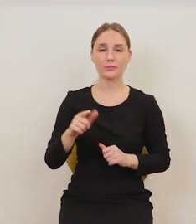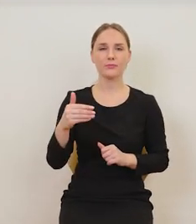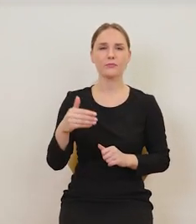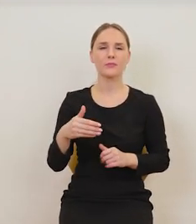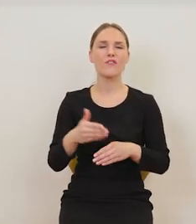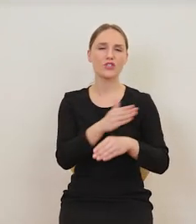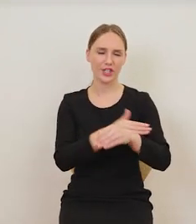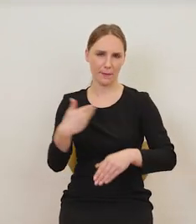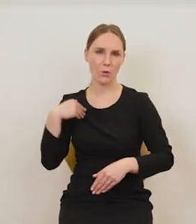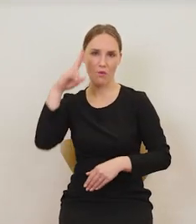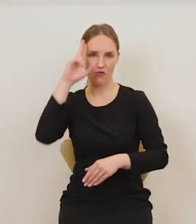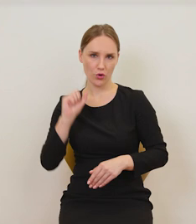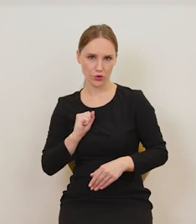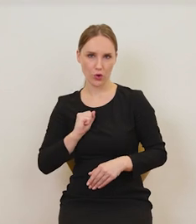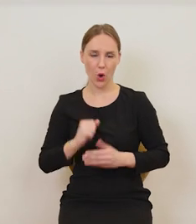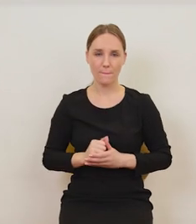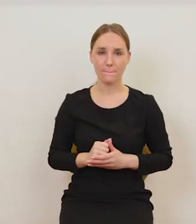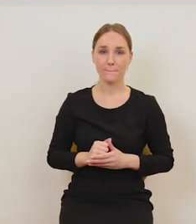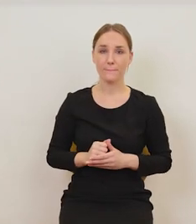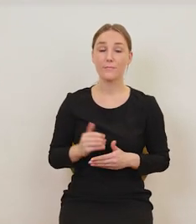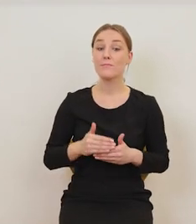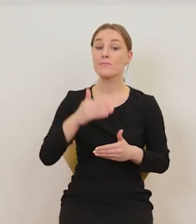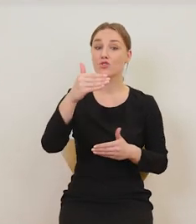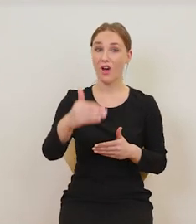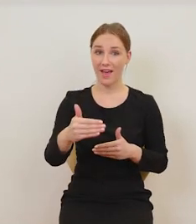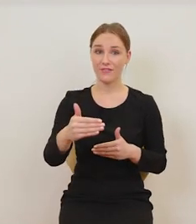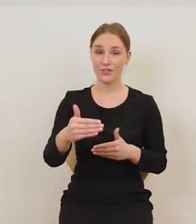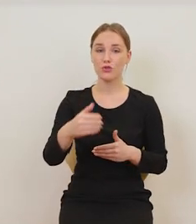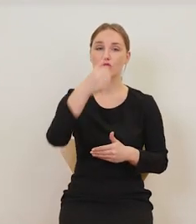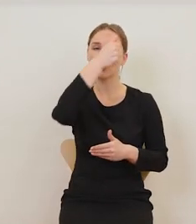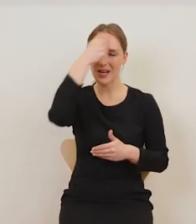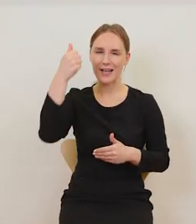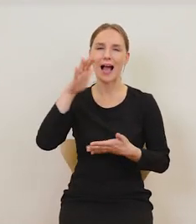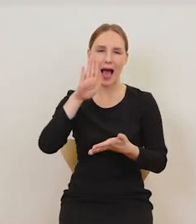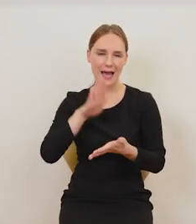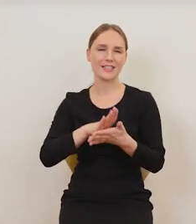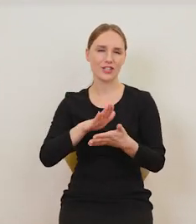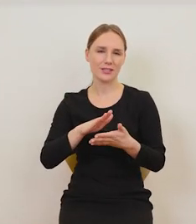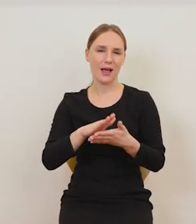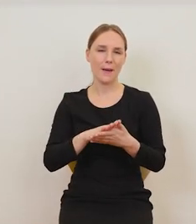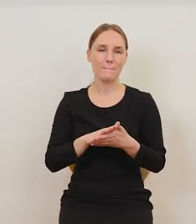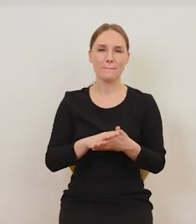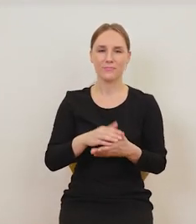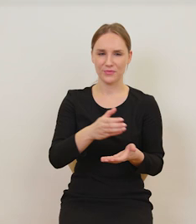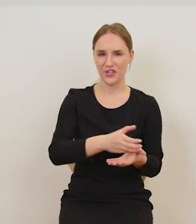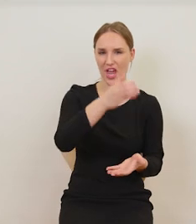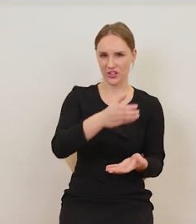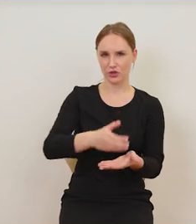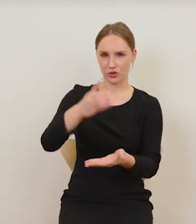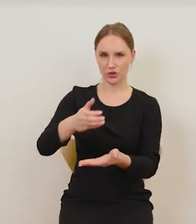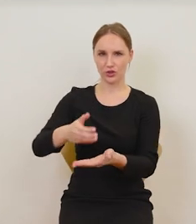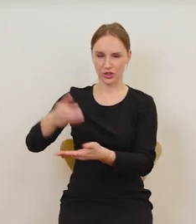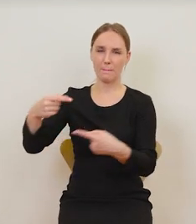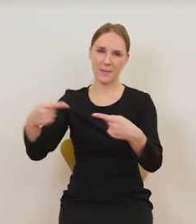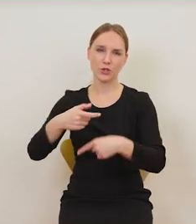wojskowi. Przed nimi te szklanki charakterystyczne, szklanki, kieliszki, duże kieliszki do